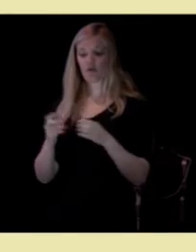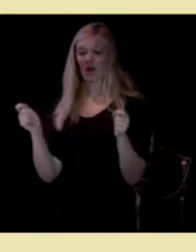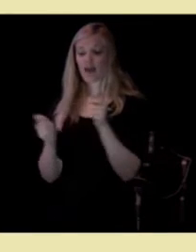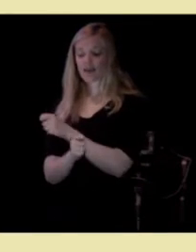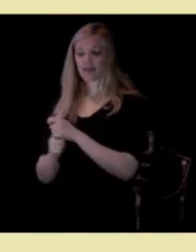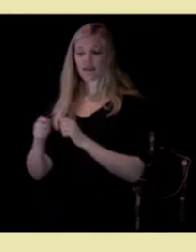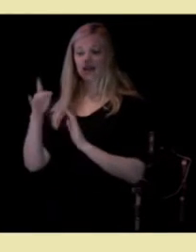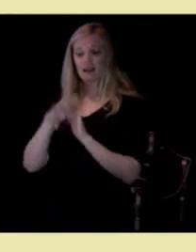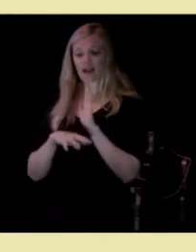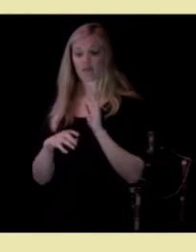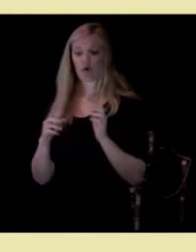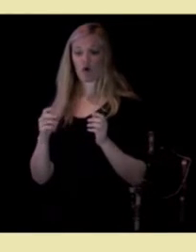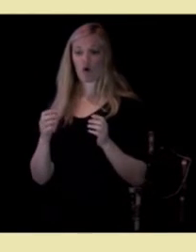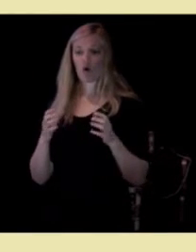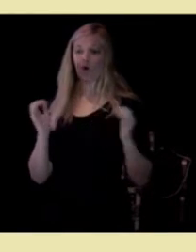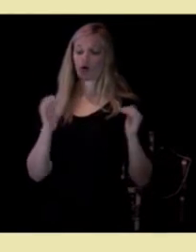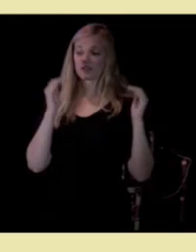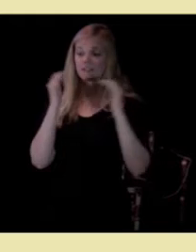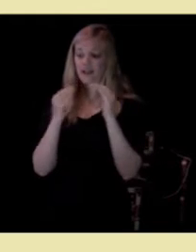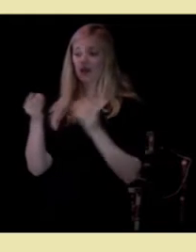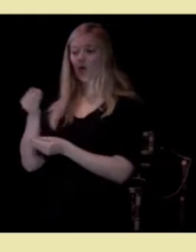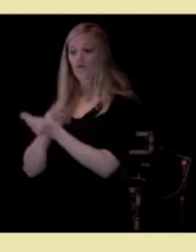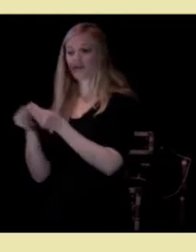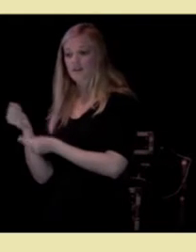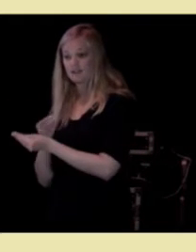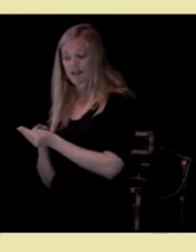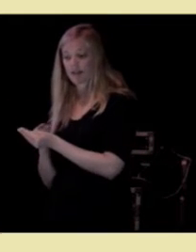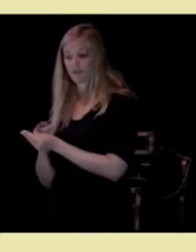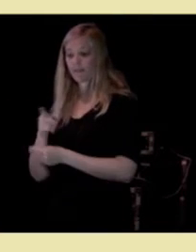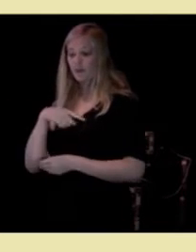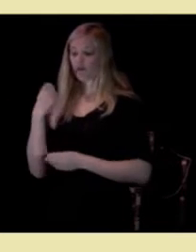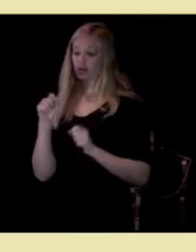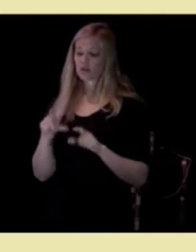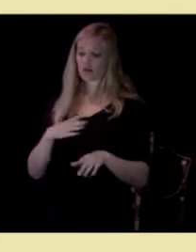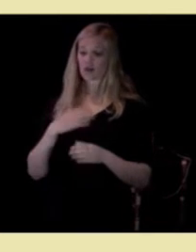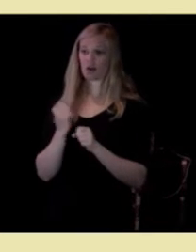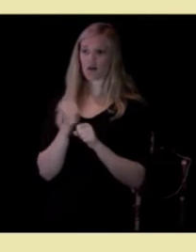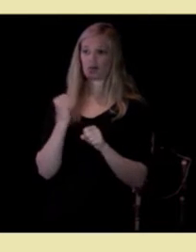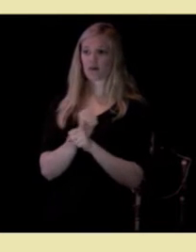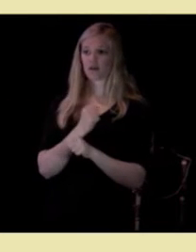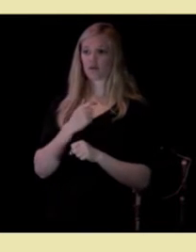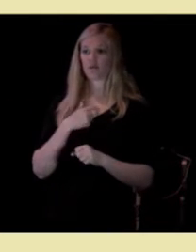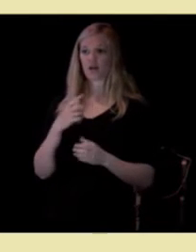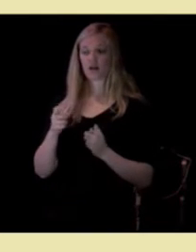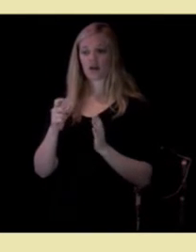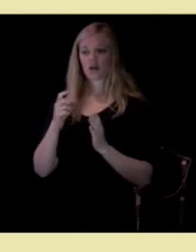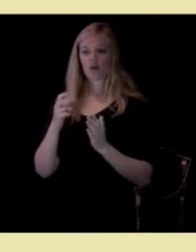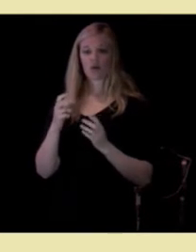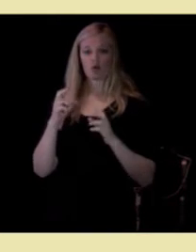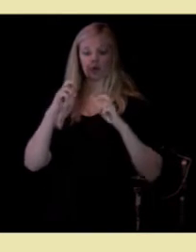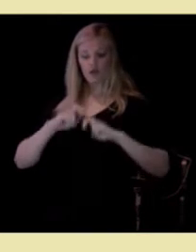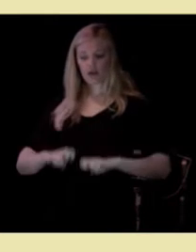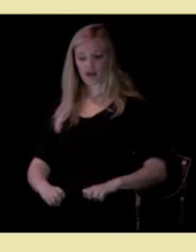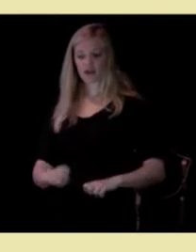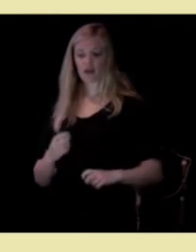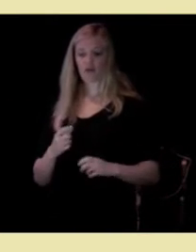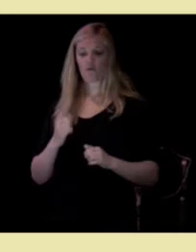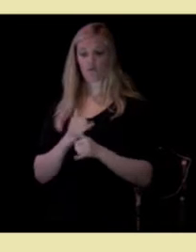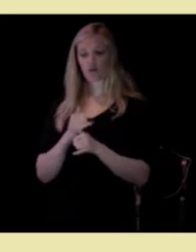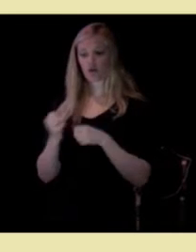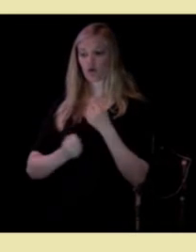organisering og finansiering og vi nå starter et arbeid med å utrede hvordan vi skal gjøre dette på best mulig måte.